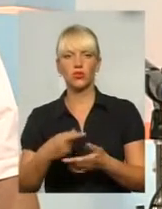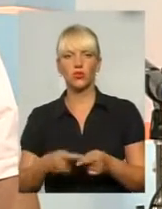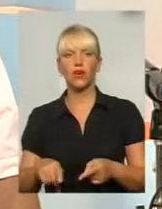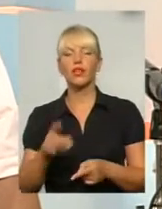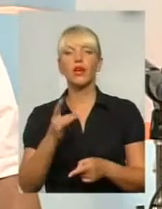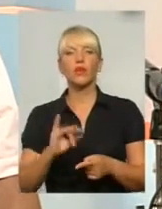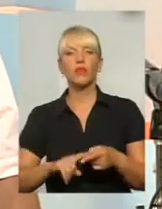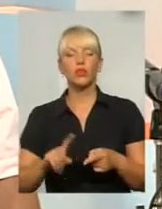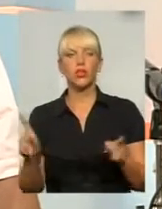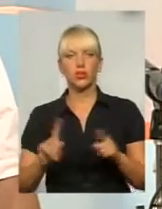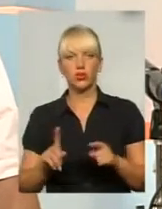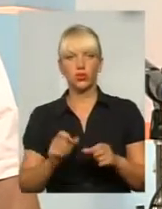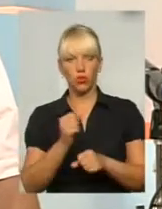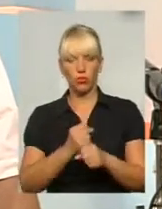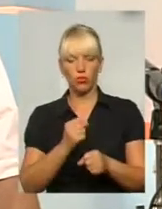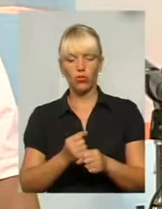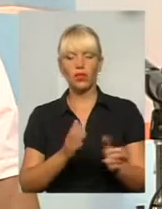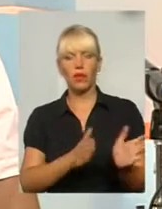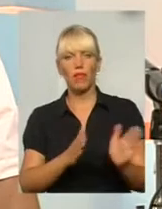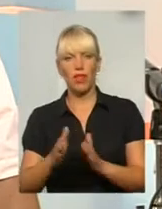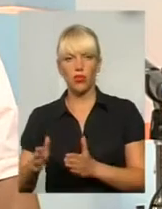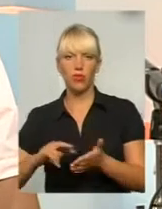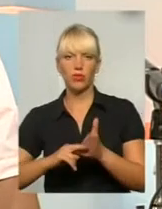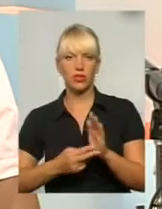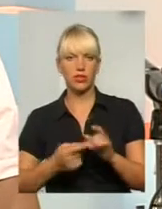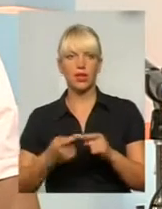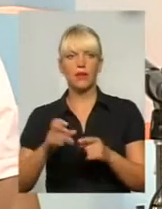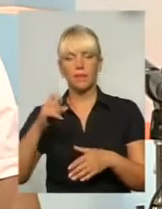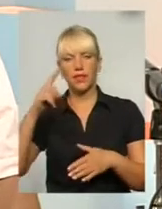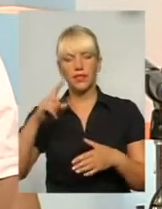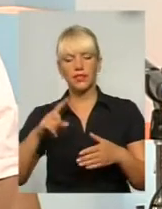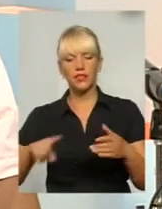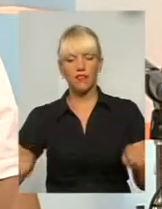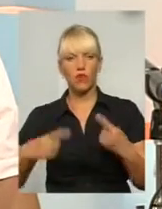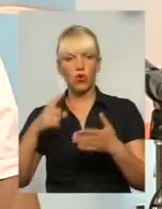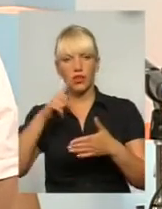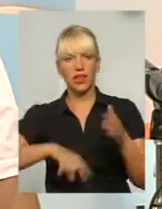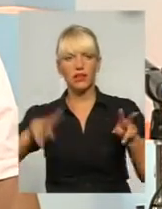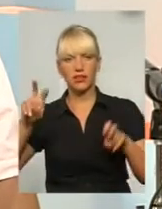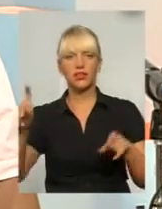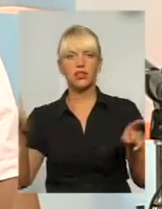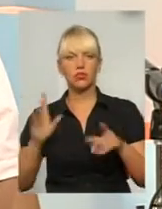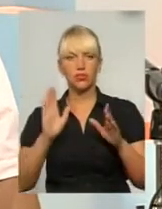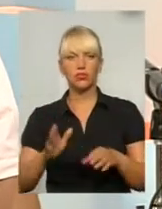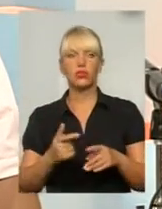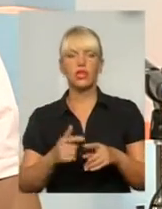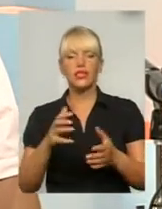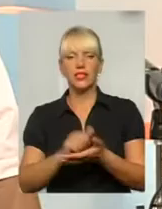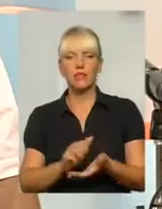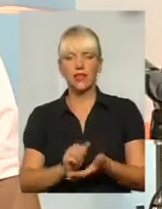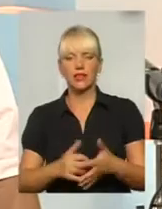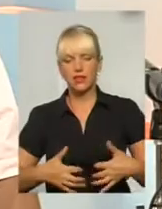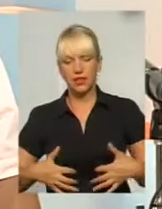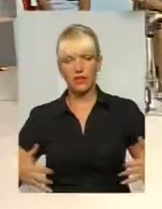робота йде планомірно. Створене комунальне підприємство надії, яке безпосередньо буде займатися безпритульними тваринами, не тільки